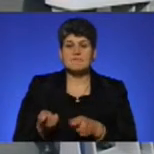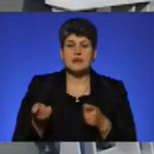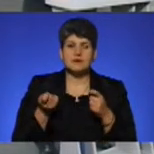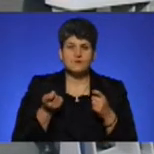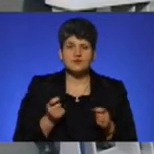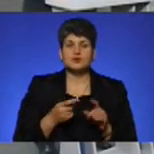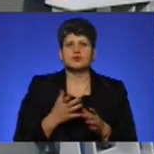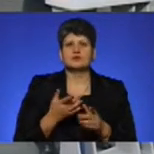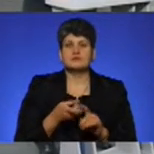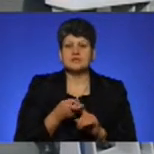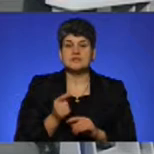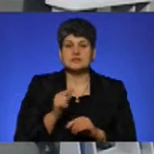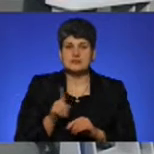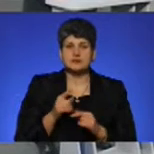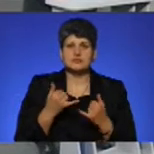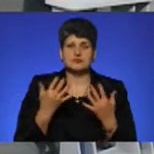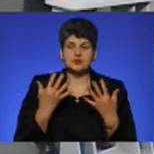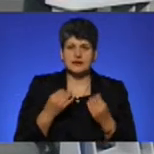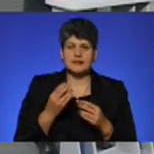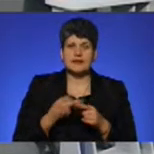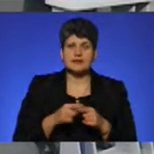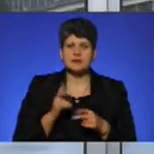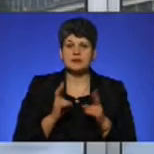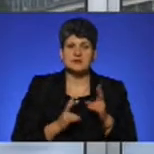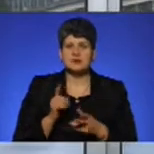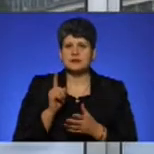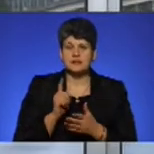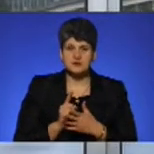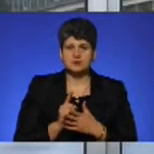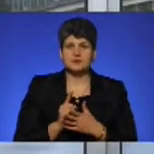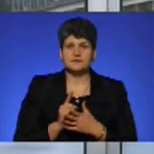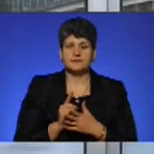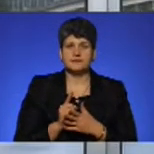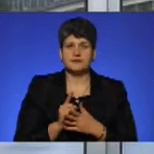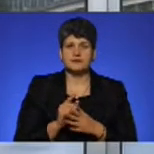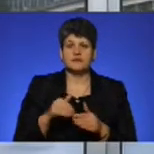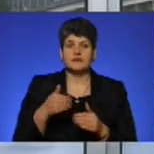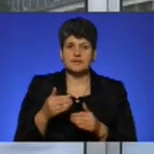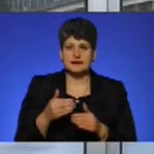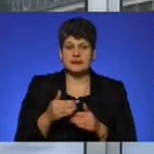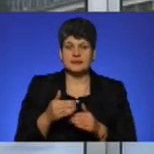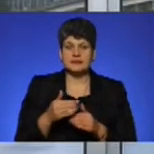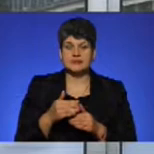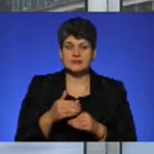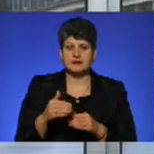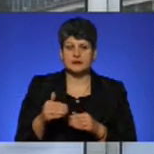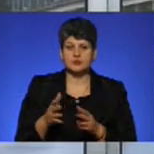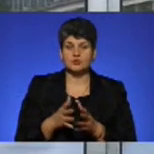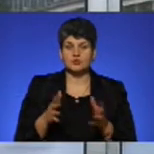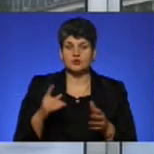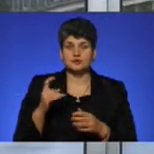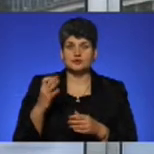связи с тем, що даже на сьогоднішній день це предприятие винуждено, должно, выходить на линию у більше 140